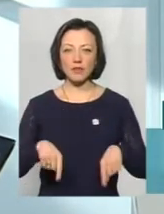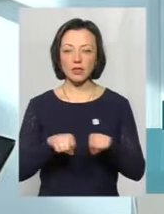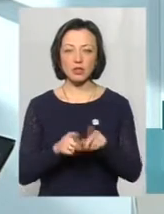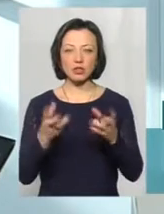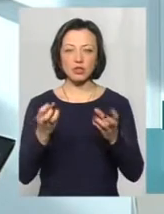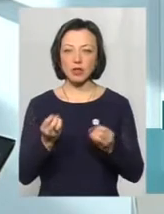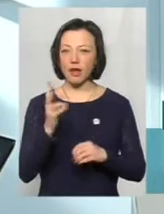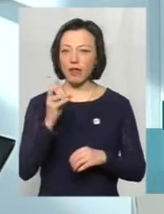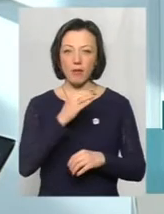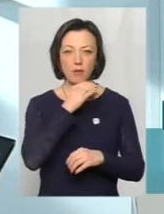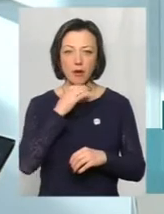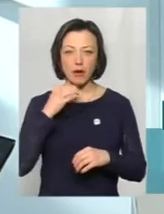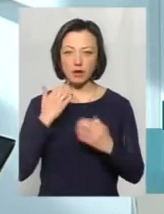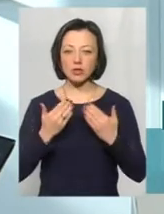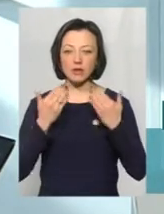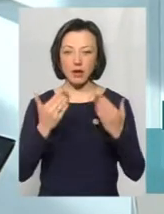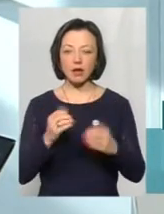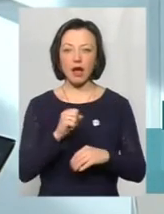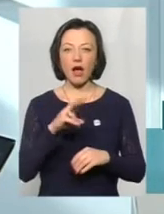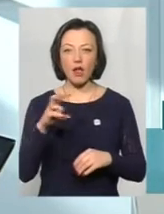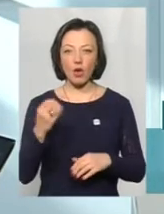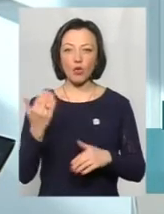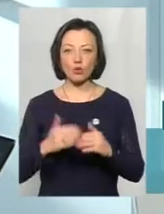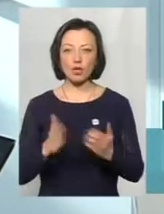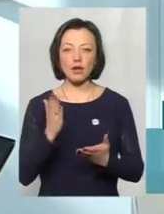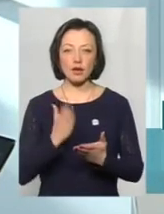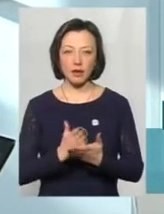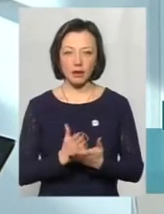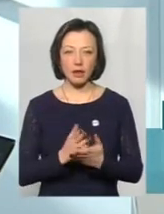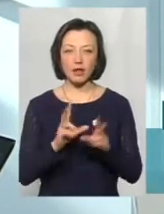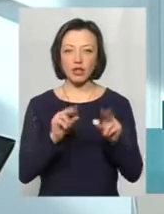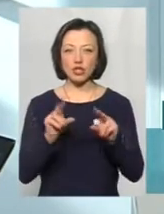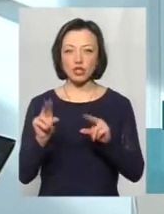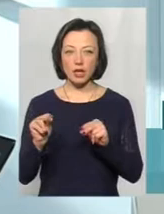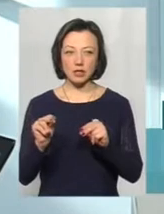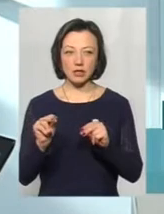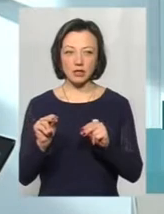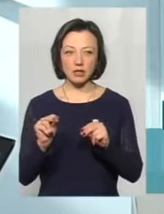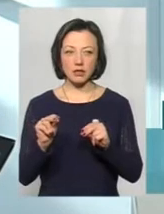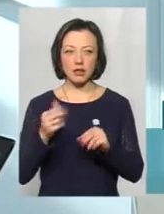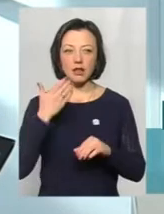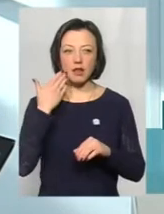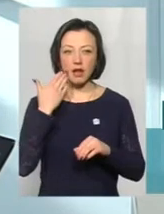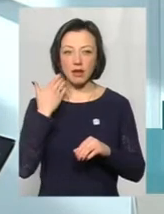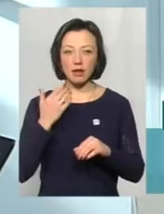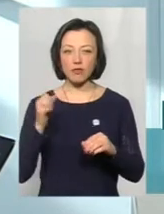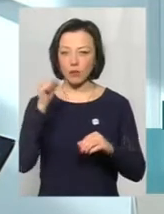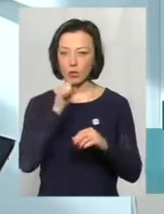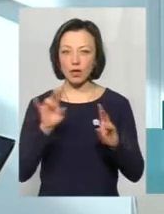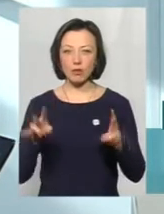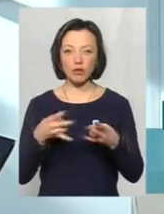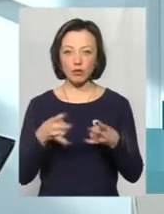багато звернень, але вже є звернення з відмороженнями. На щастя, вони легкі відморожені, які не